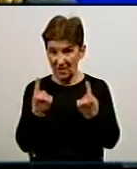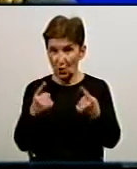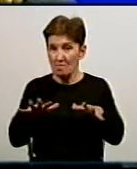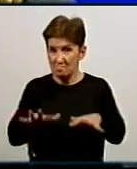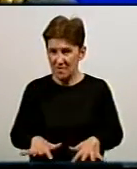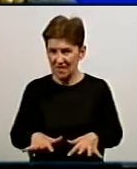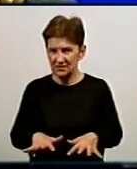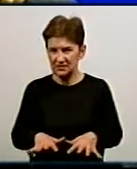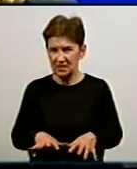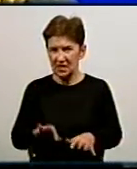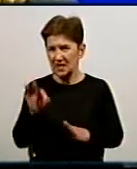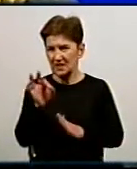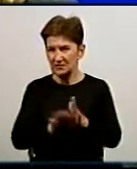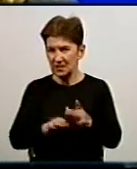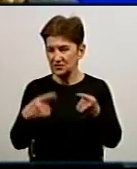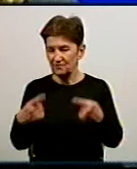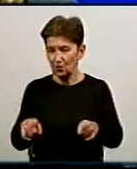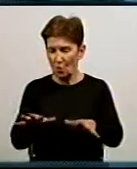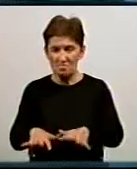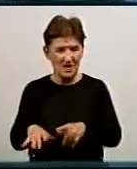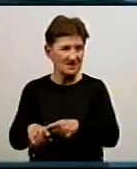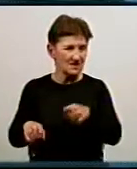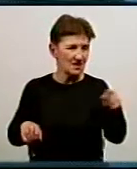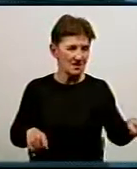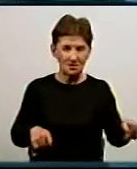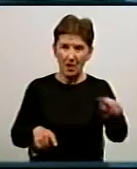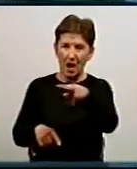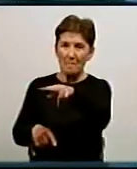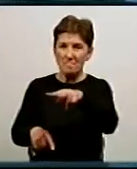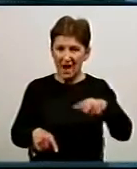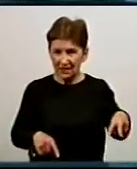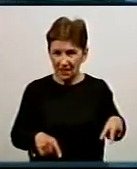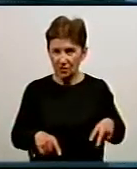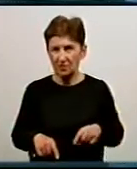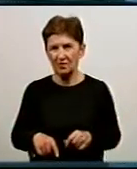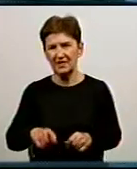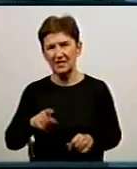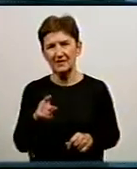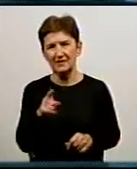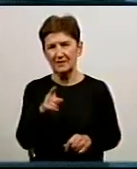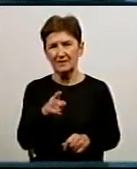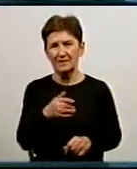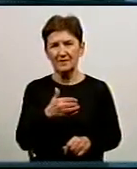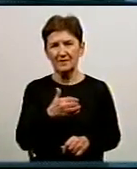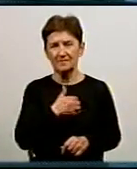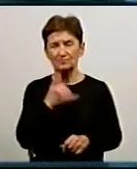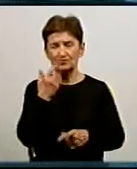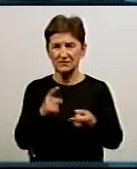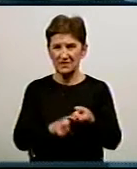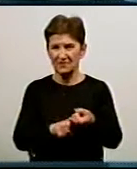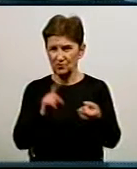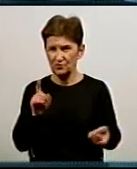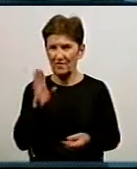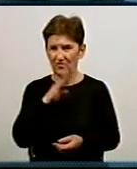паралельно працює бригада в іншому місці на цьому ж водогоні, щоб не гайти часу. Користуючись нагодою, коли відключилась вода, то ми,